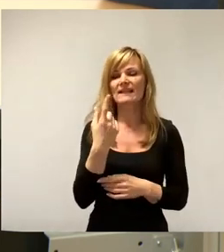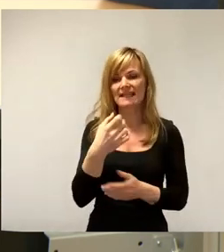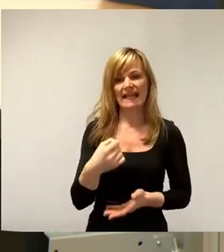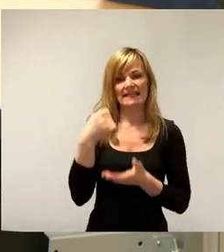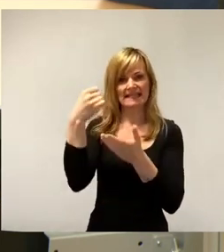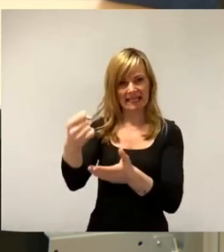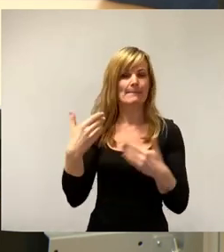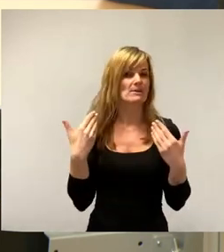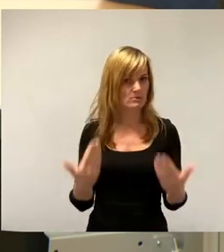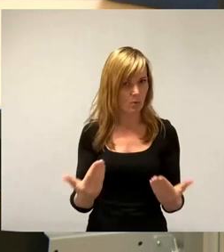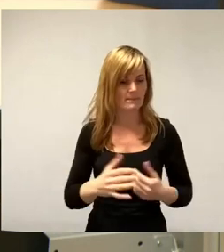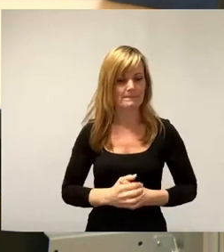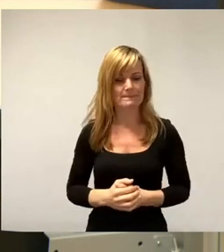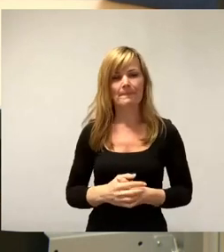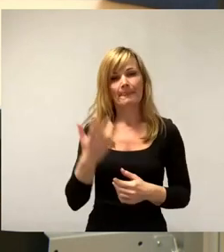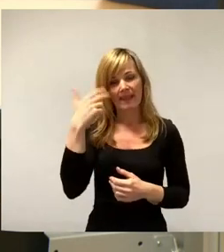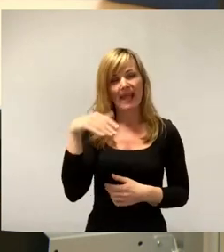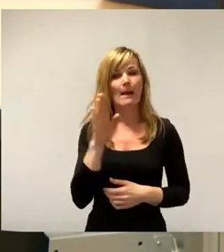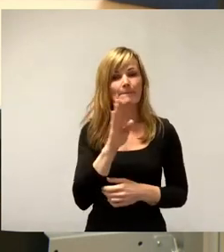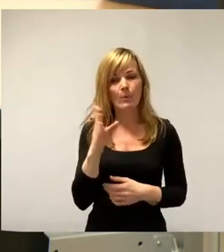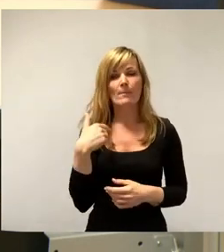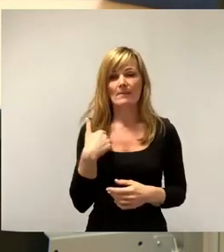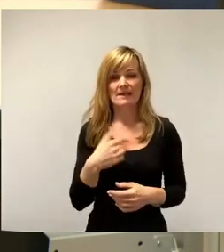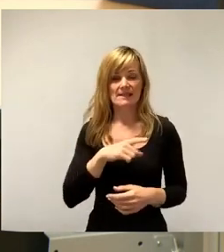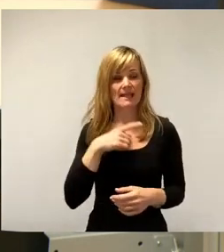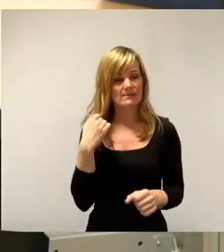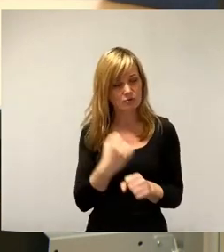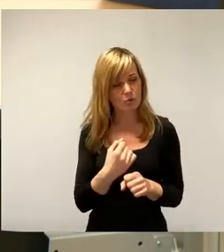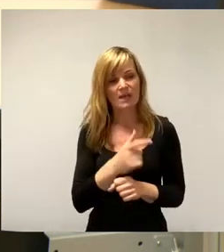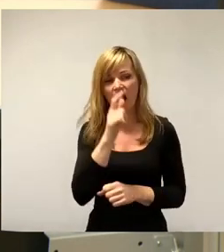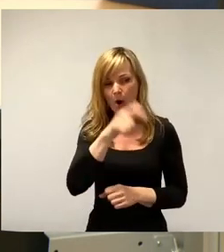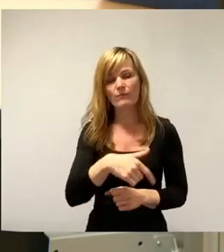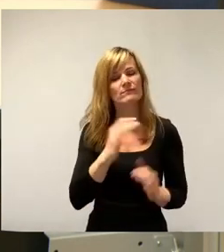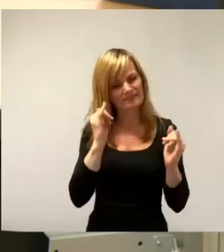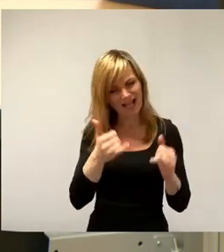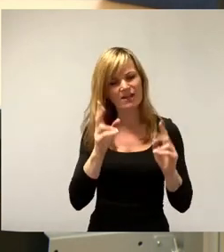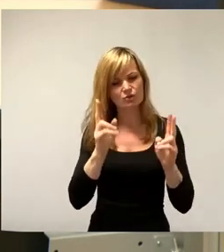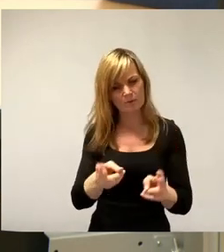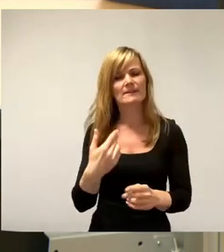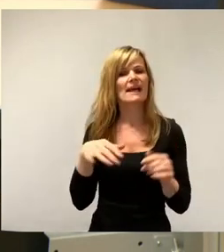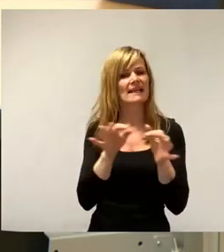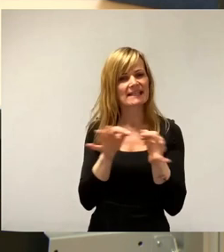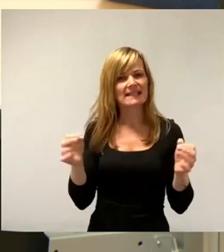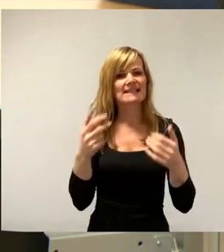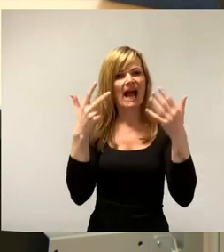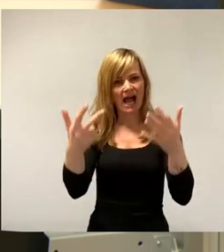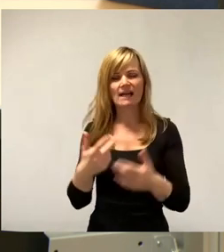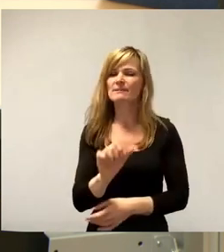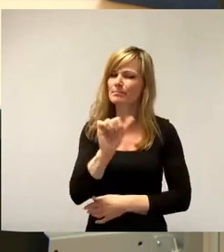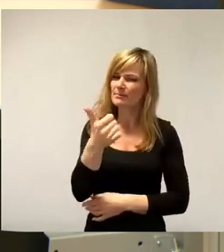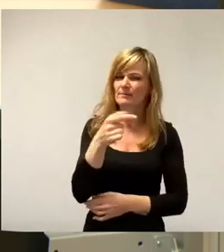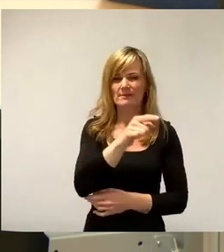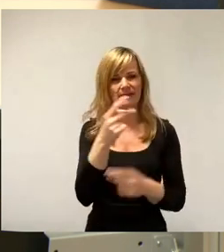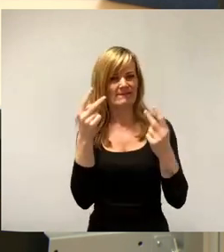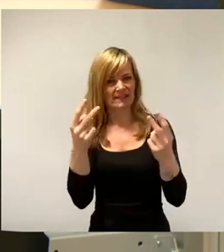So, und da, Herr Böhm, ich bin ja mit Ihnen völlig einig, dass wir die Linie 8 priorisieren müssen, völlig einig, aber das können Sie sich